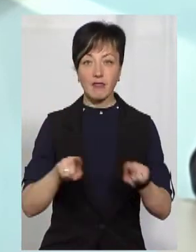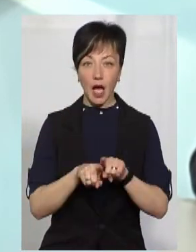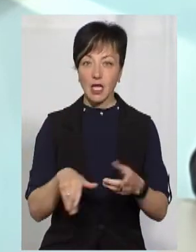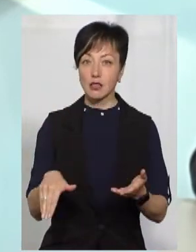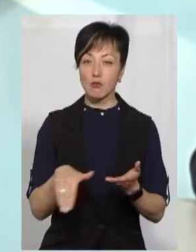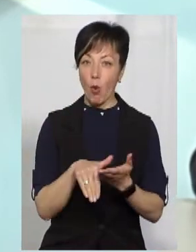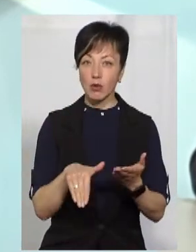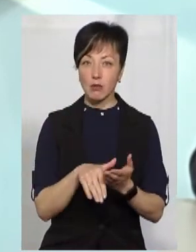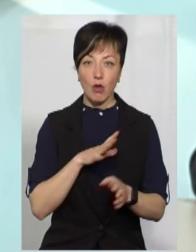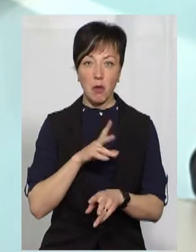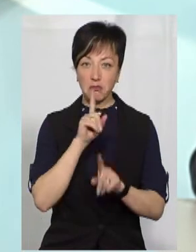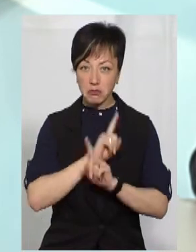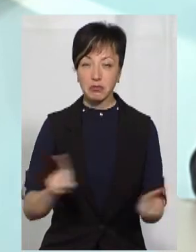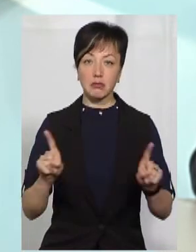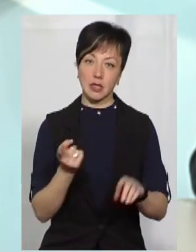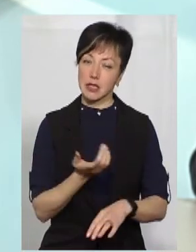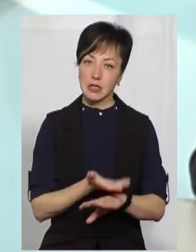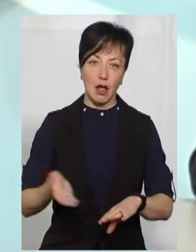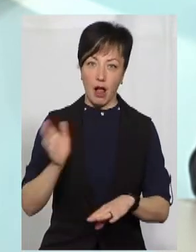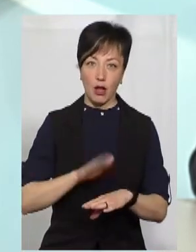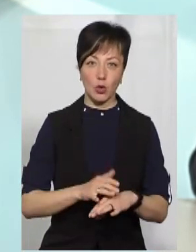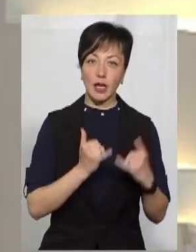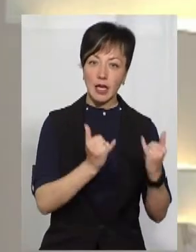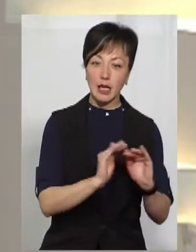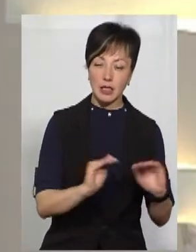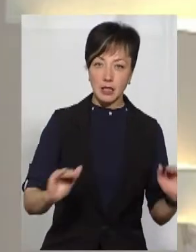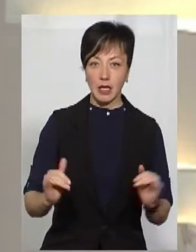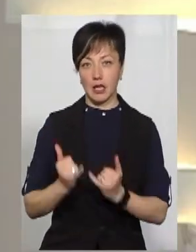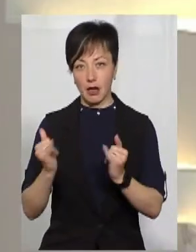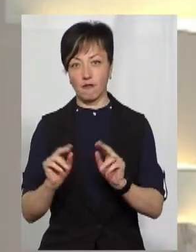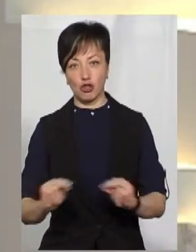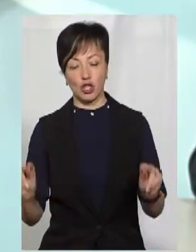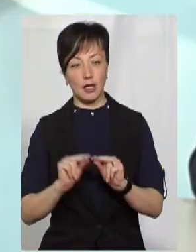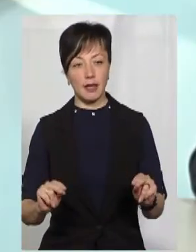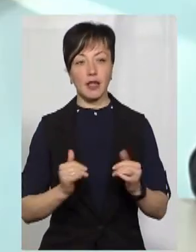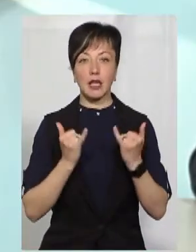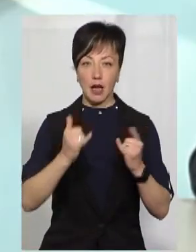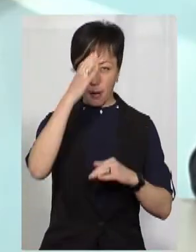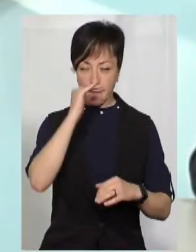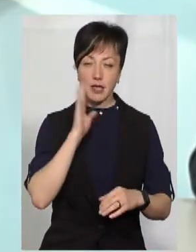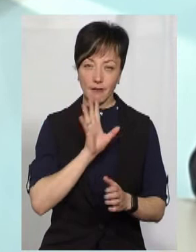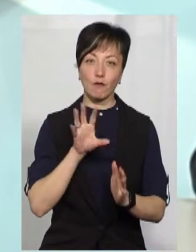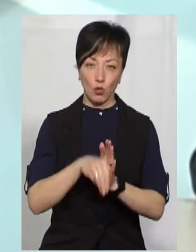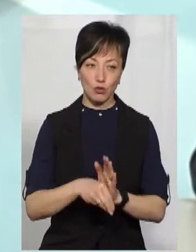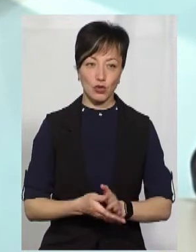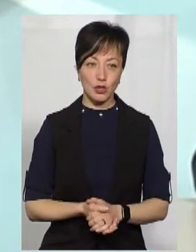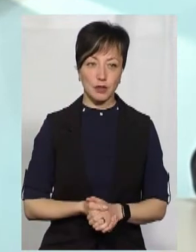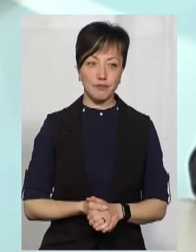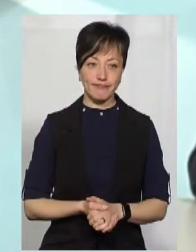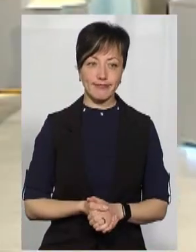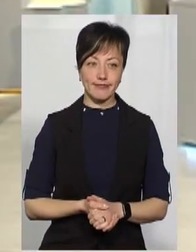такий спосіб було незвично і незвичайно складно. І для учнів, і для вчителів. Так, і для батьків в тому числі. для батьків, так,